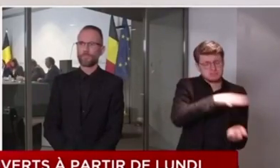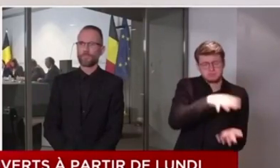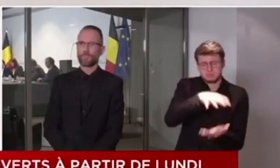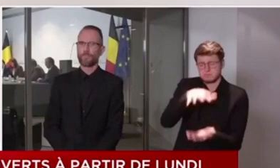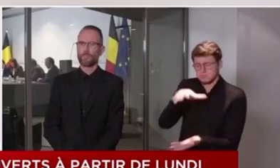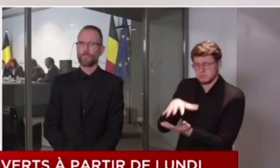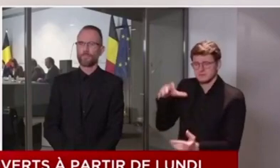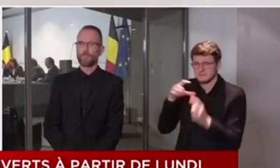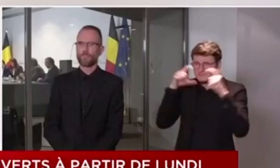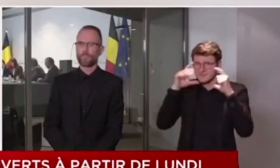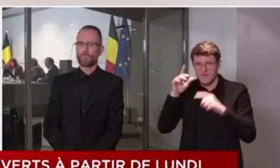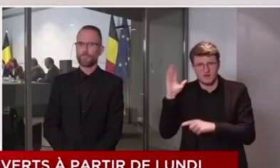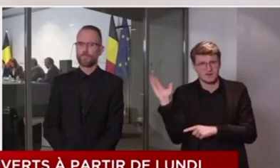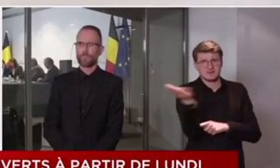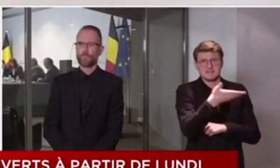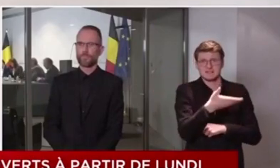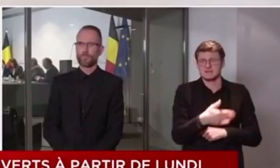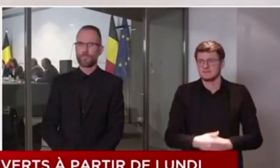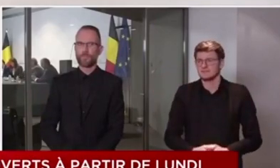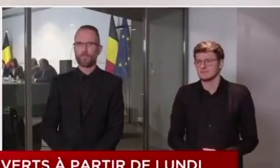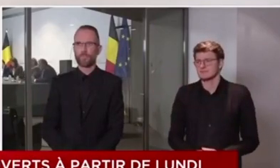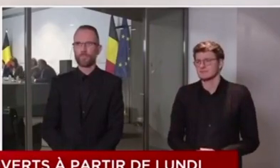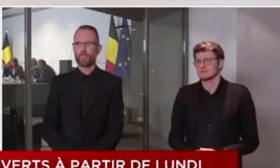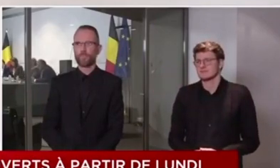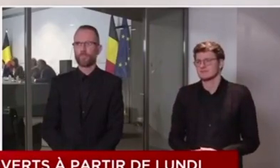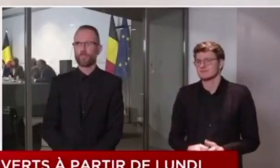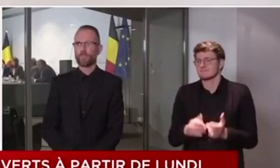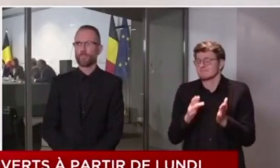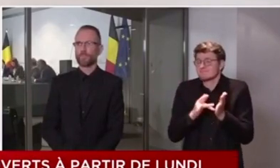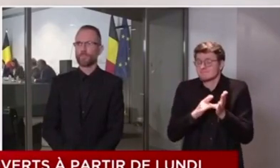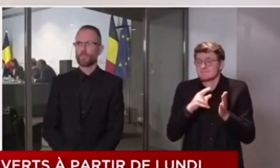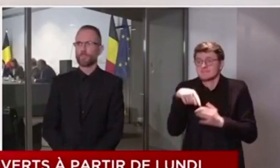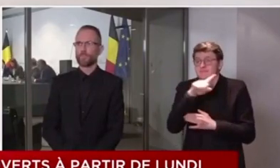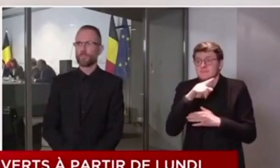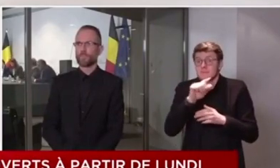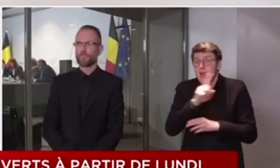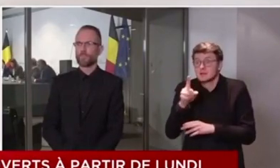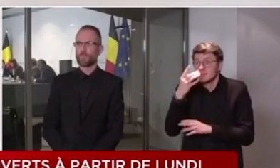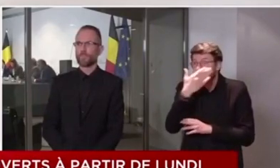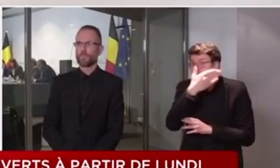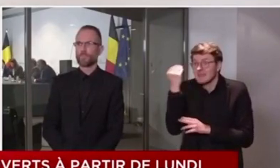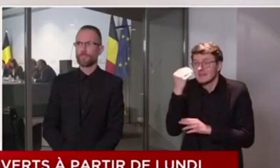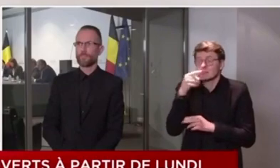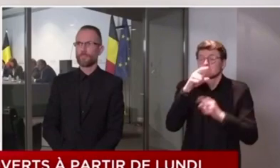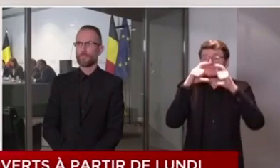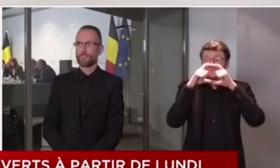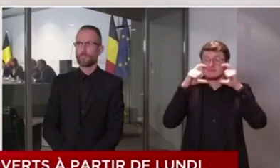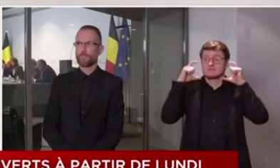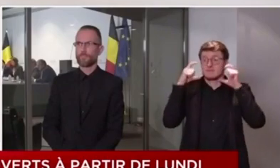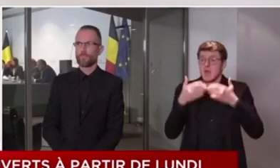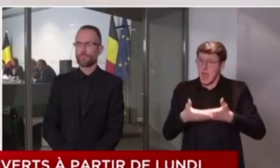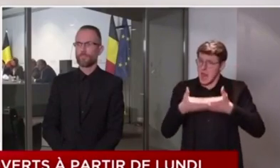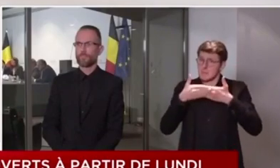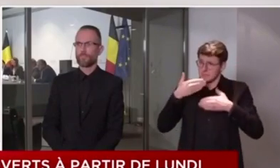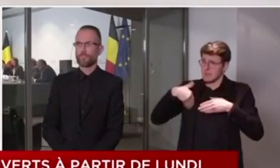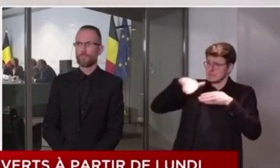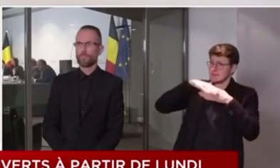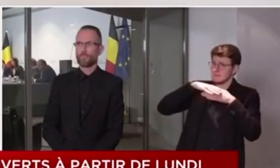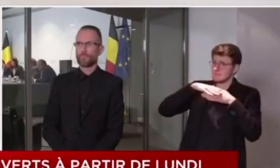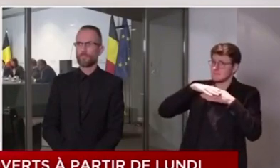n'oublions pas que le masque pourra nous aider, mais le masque devra être utilisé correctement